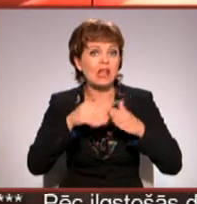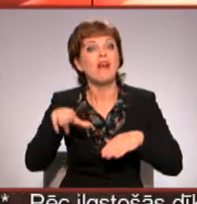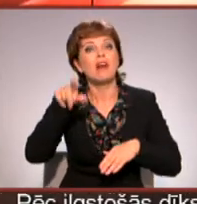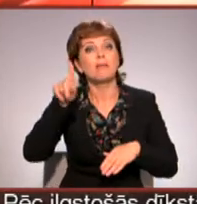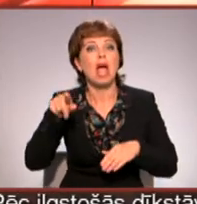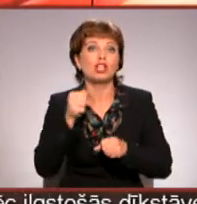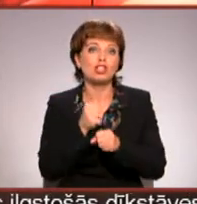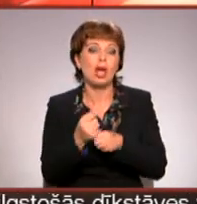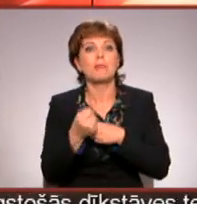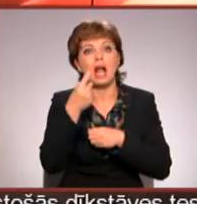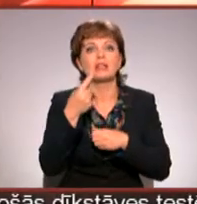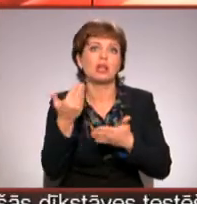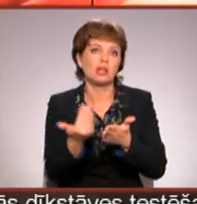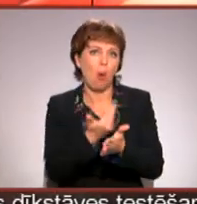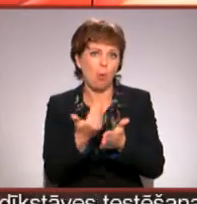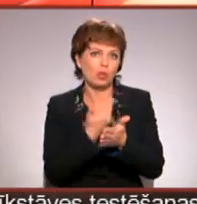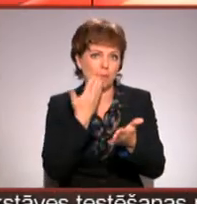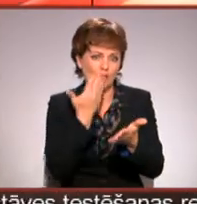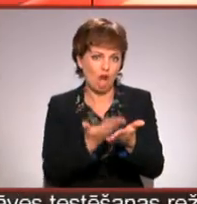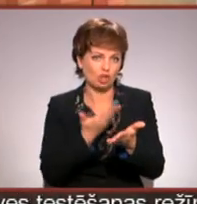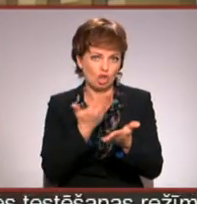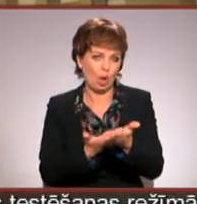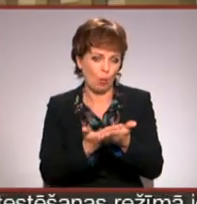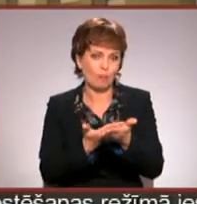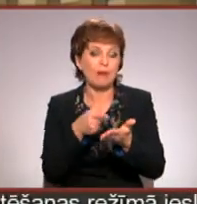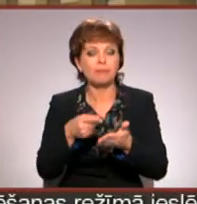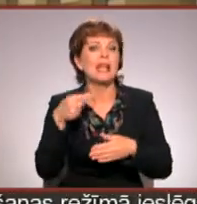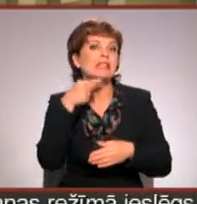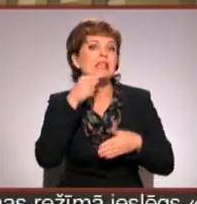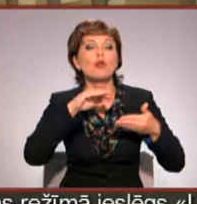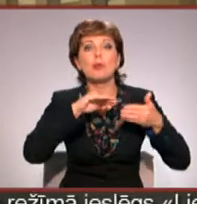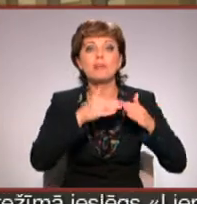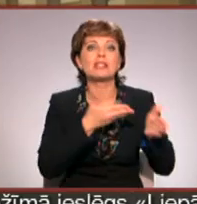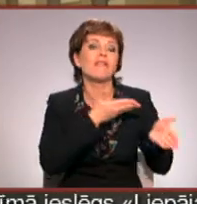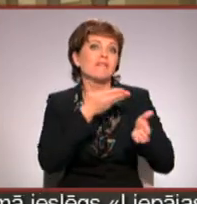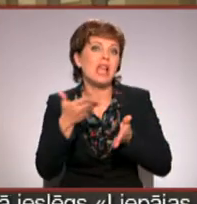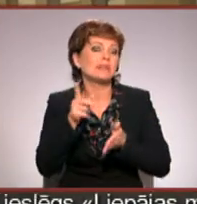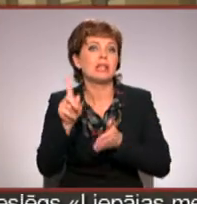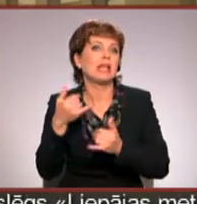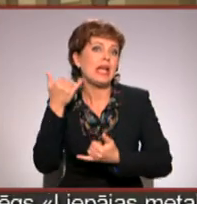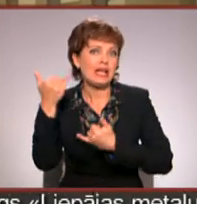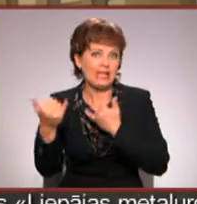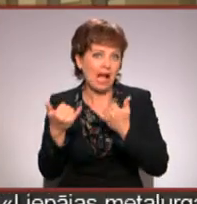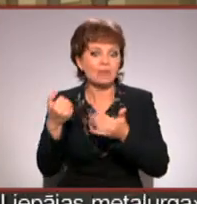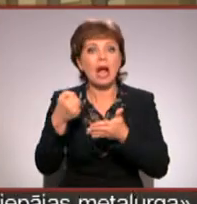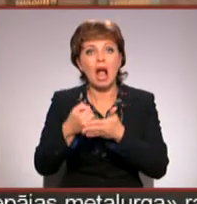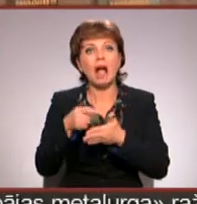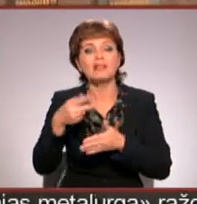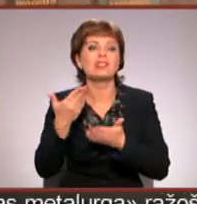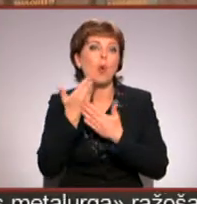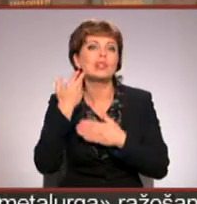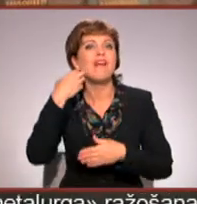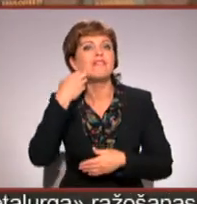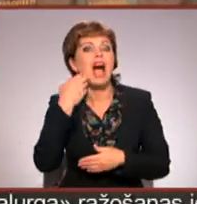vairāki priekšlikumi un turpina Vidzemes televīziju. Cēsu pilsētas viesu viens no iecienītākajiem galamērķiem ir vecpilsēta.